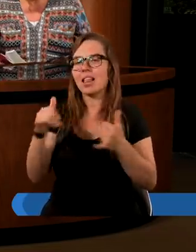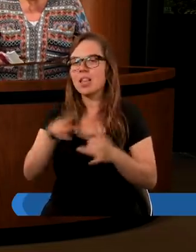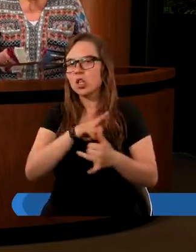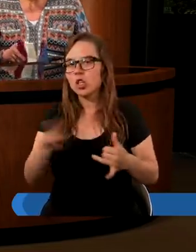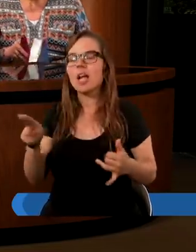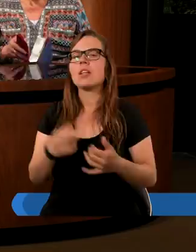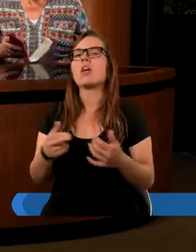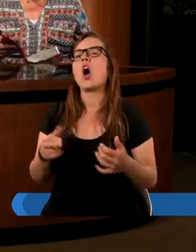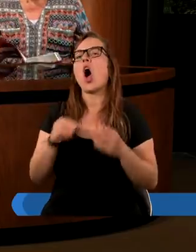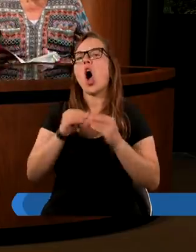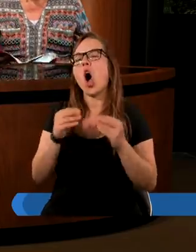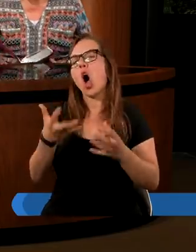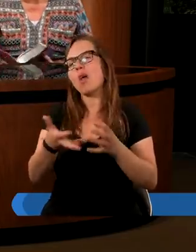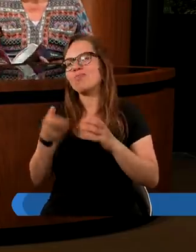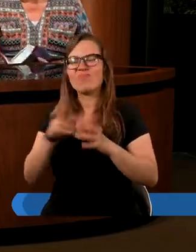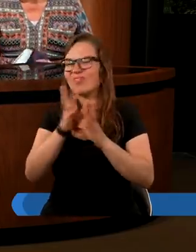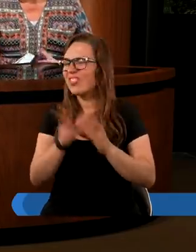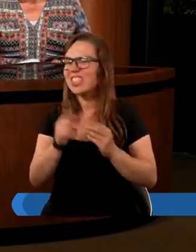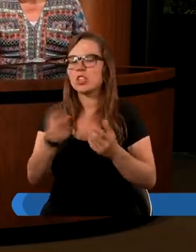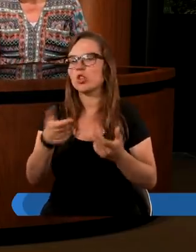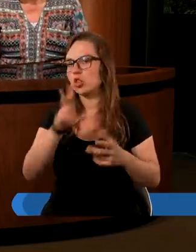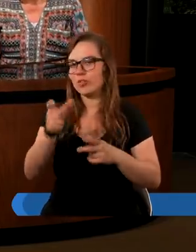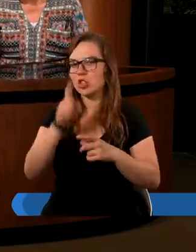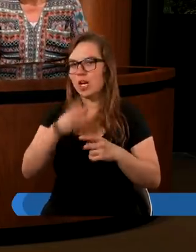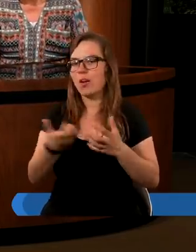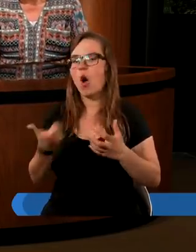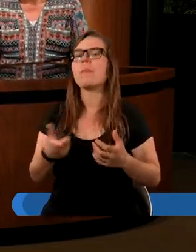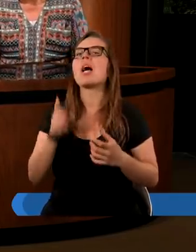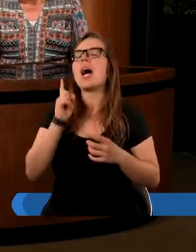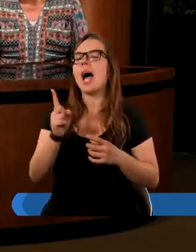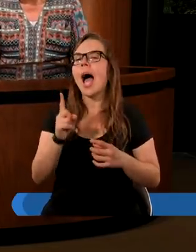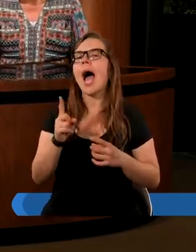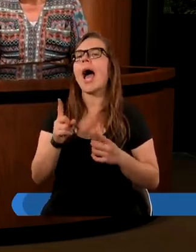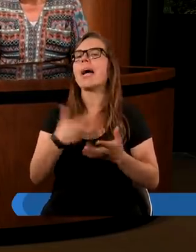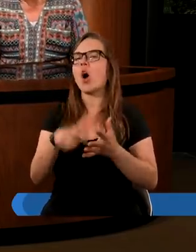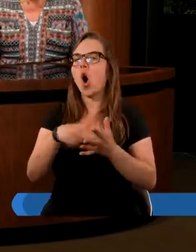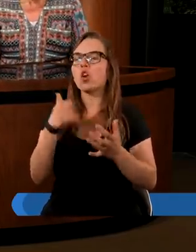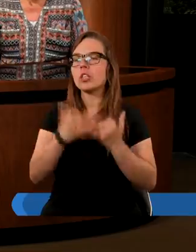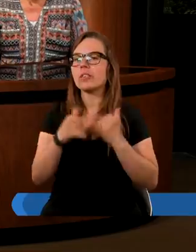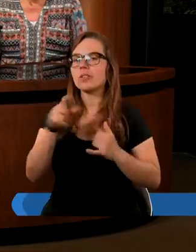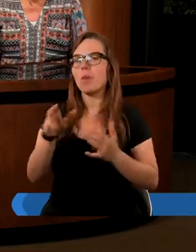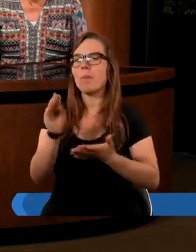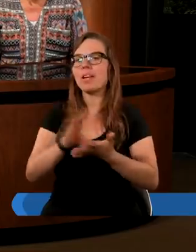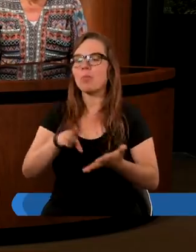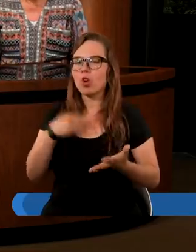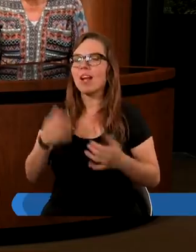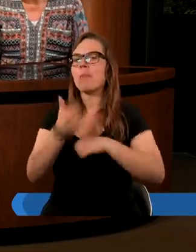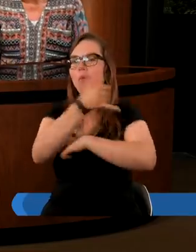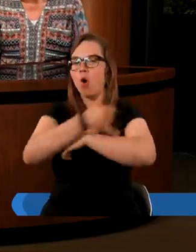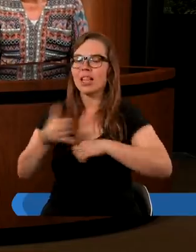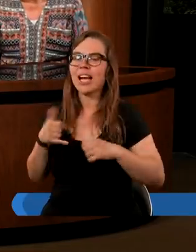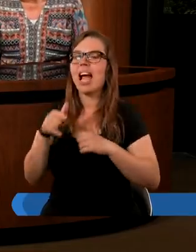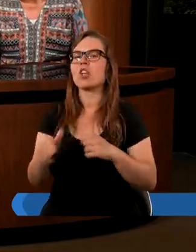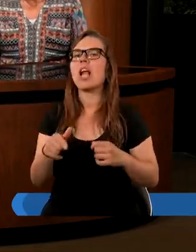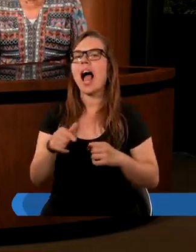rzeczy. Podrabia wszystko, co jeżeli chodzi o Biblię, to Biblia podkreśla